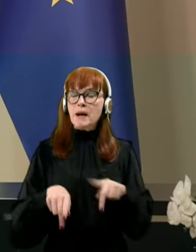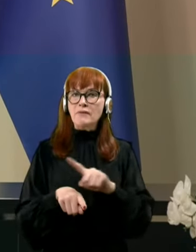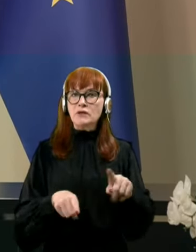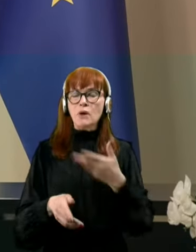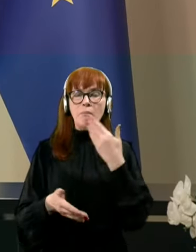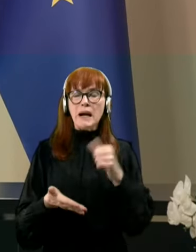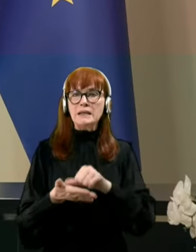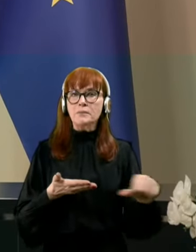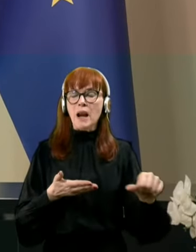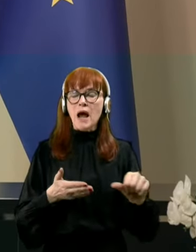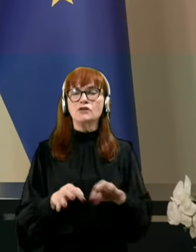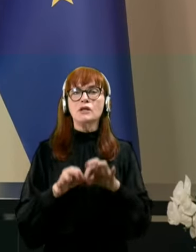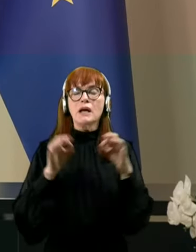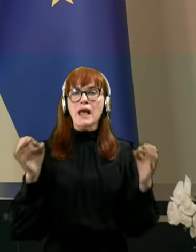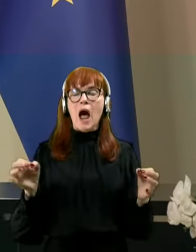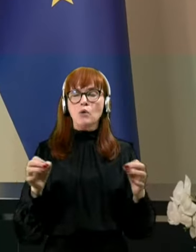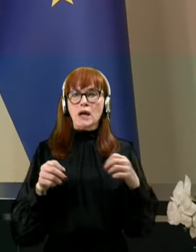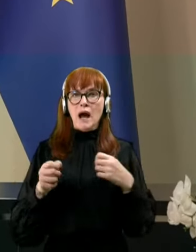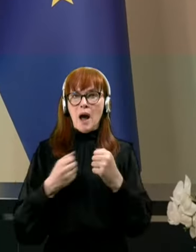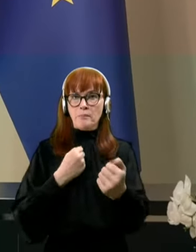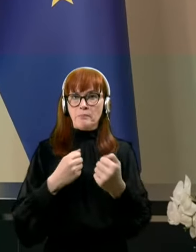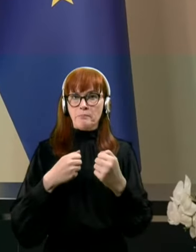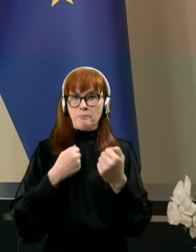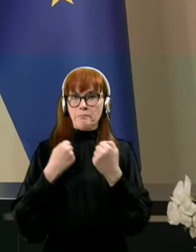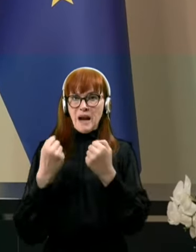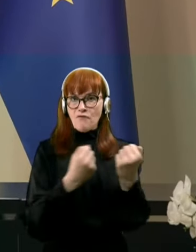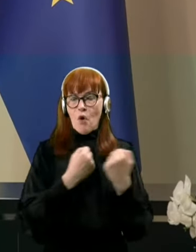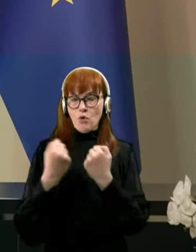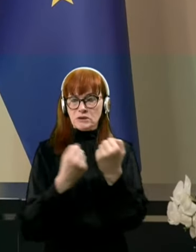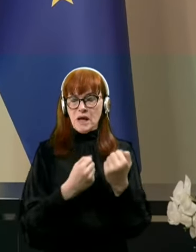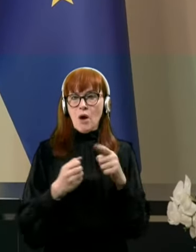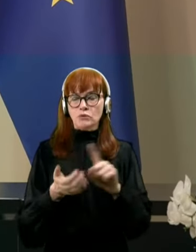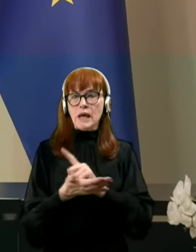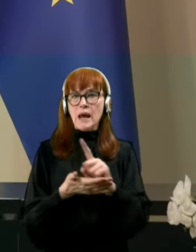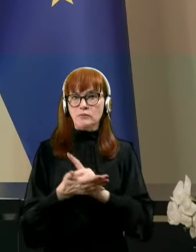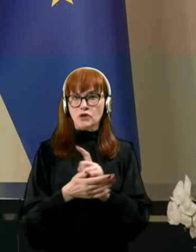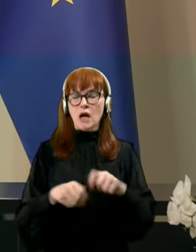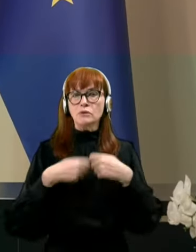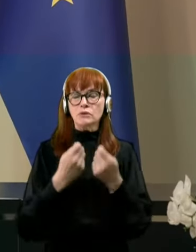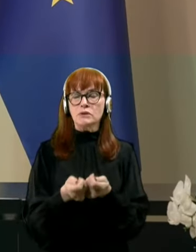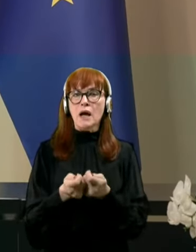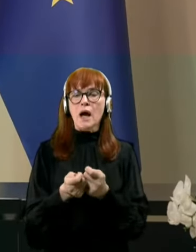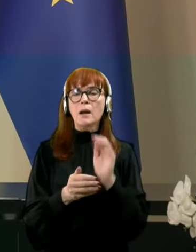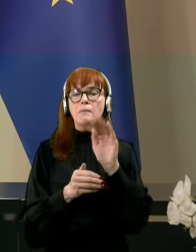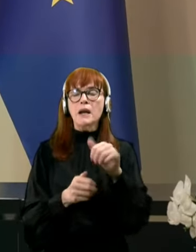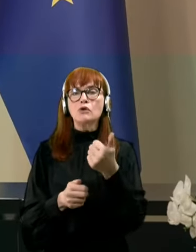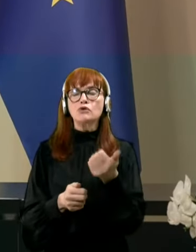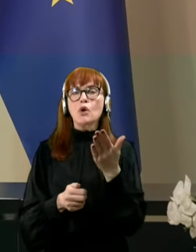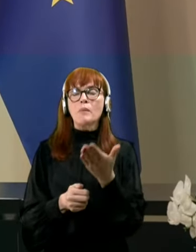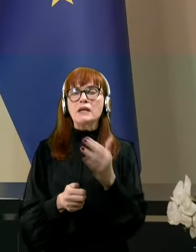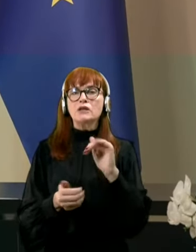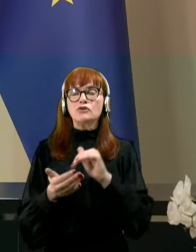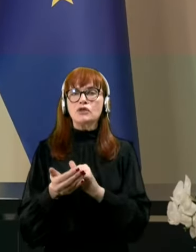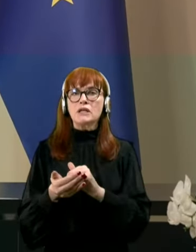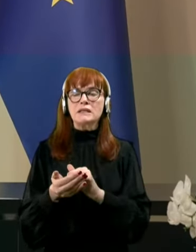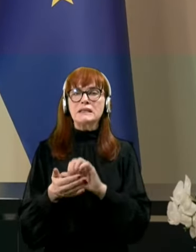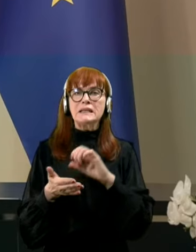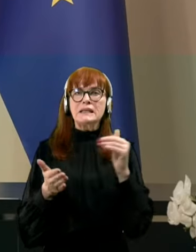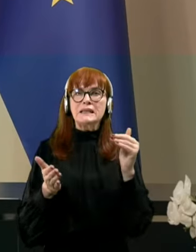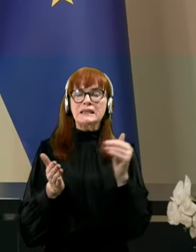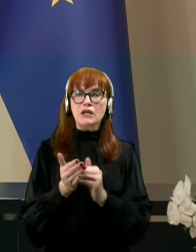brezplačnega javnega medkrejevnega prevoza in v tem času je bilo izdanih preko 145 tisoč brezplačnih vozovnic.